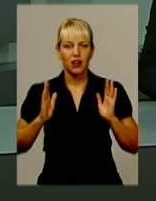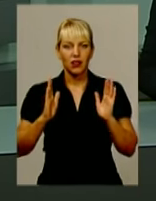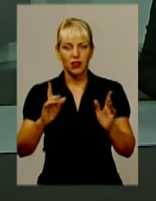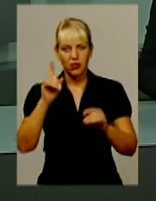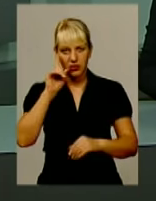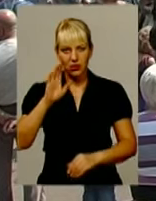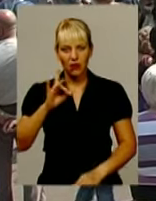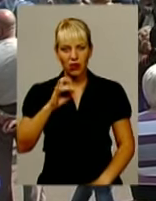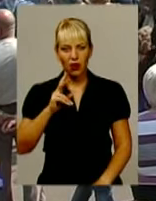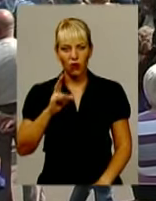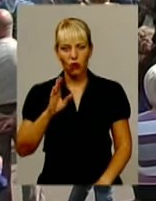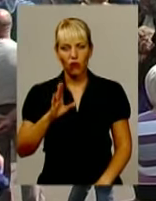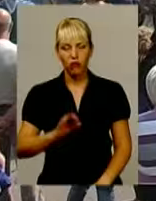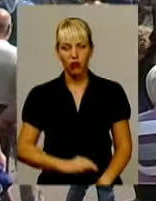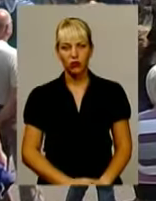Ракове.